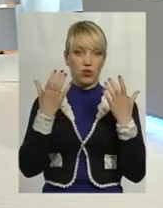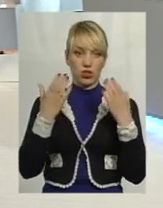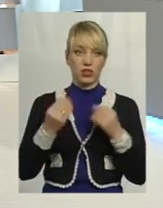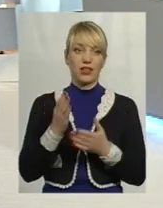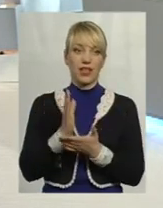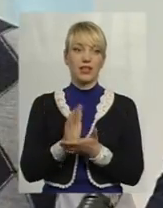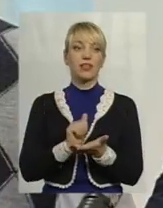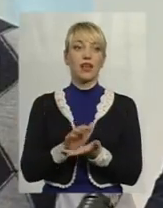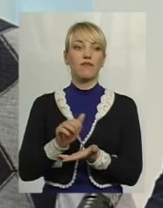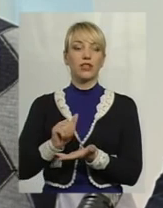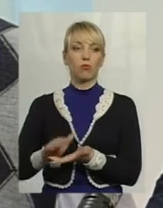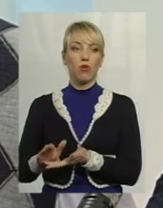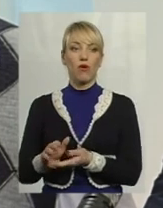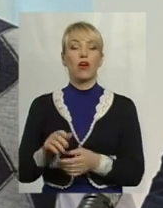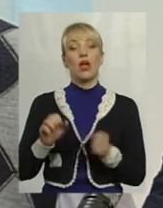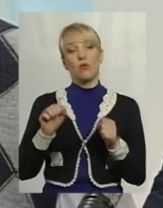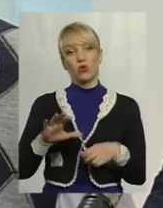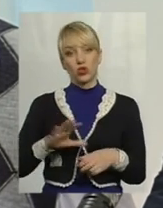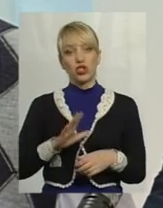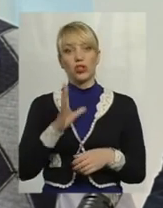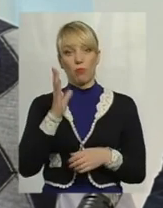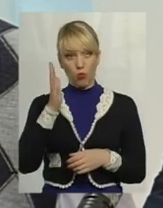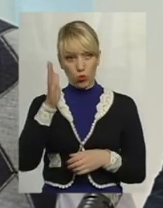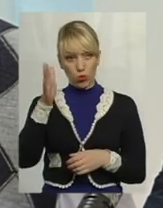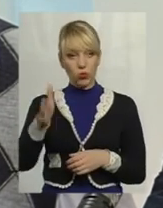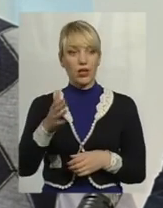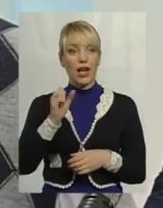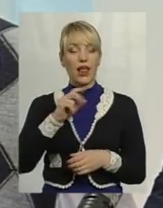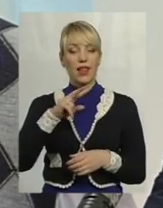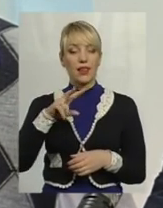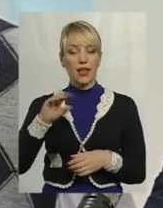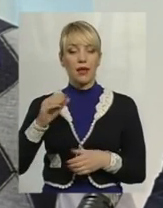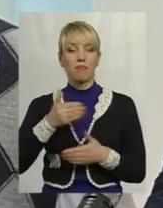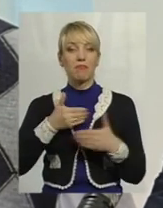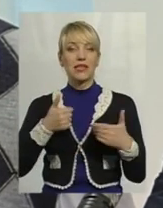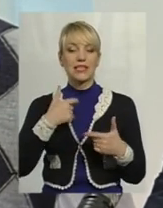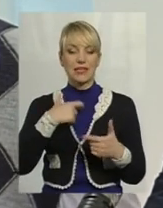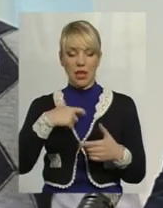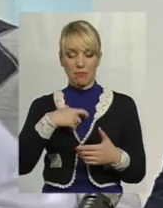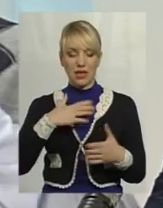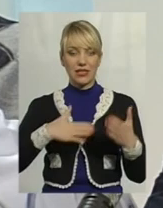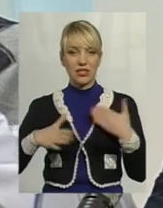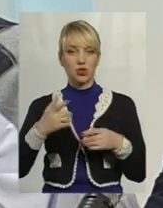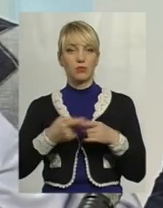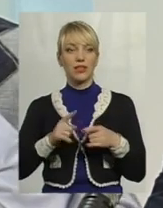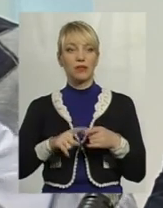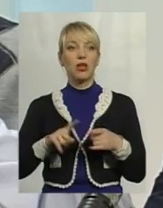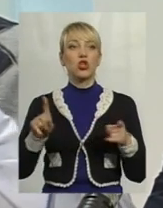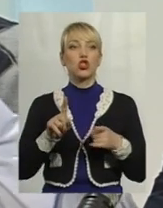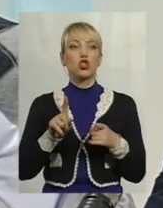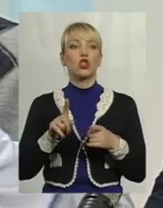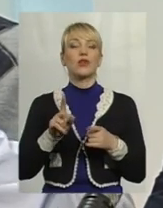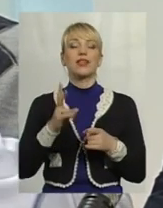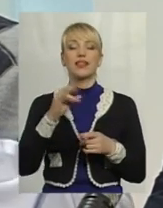відмови. Напевно, вони і будуть. Але ми тішимо себе тим, що жоден з тих проєктів, які фінансування